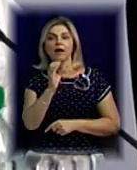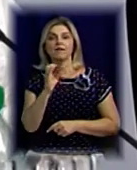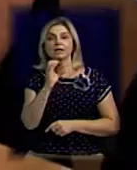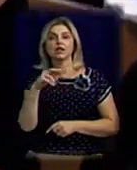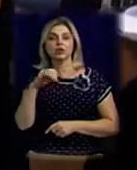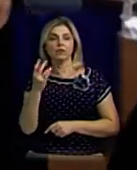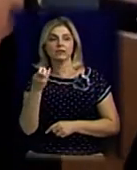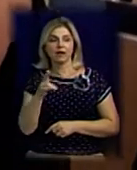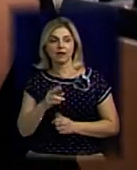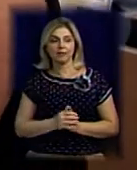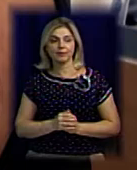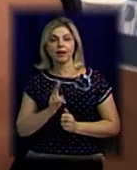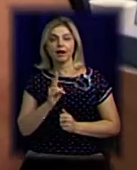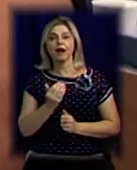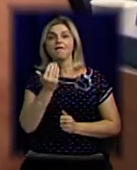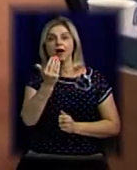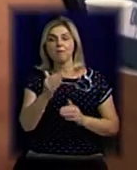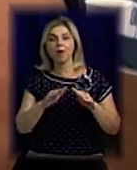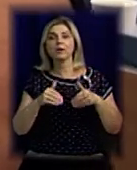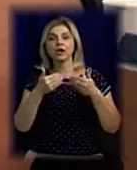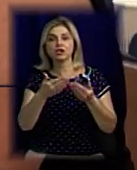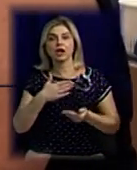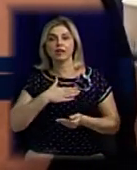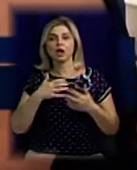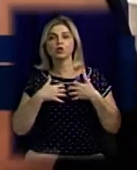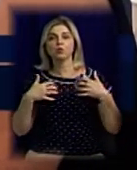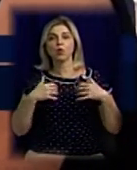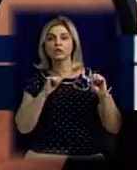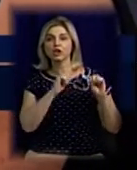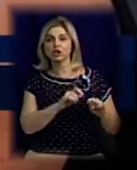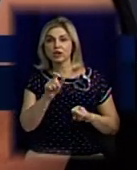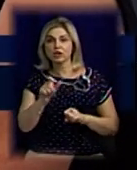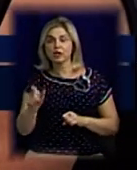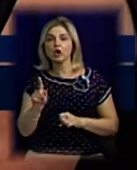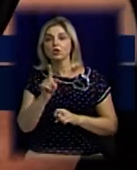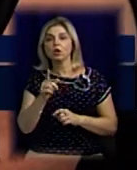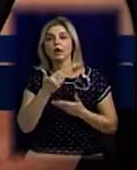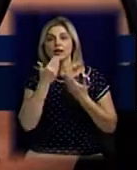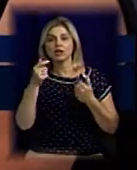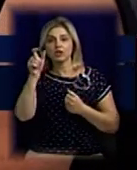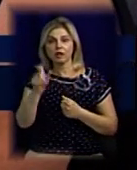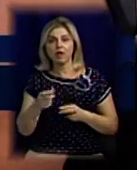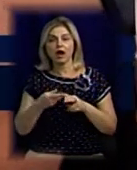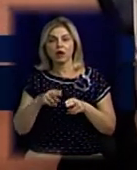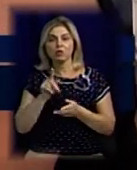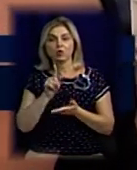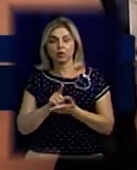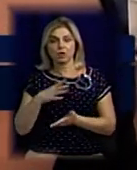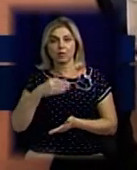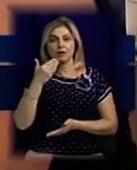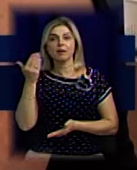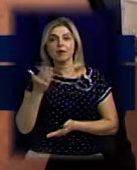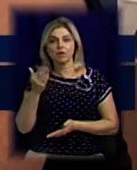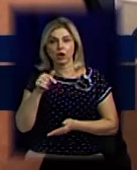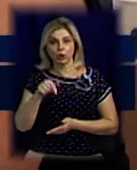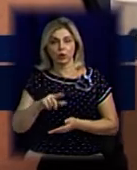ваше слово. До вас звертались наші зоозахисники з приводу того, що відсутня людина, яка повинна була доповідати фактично